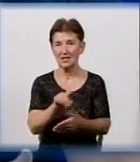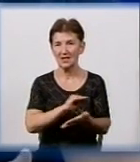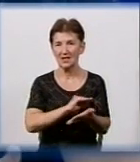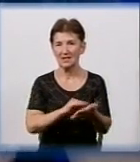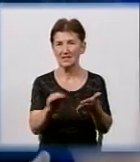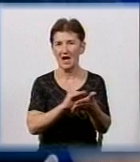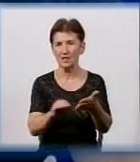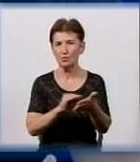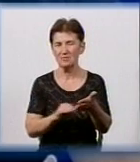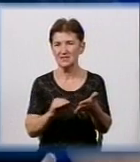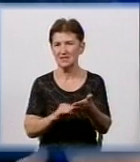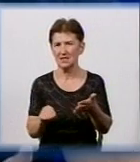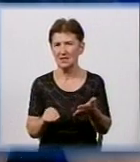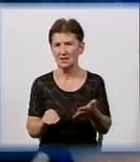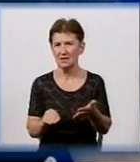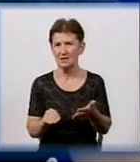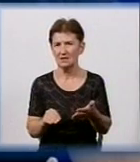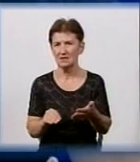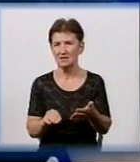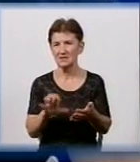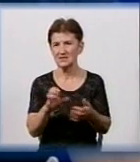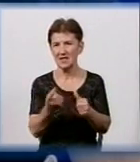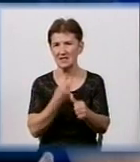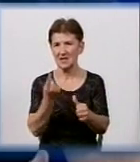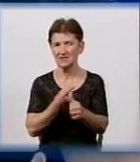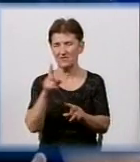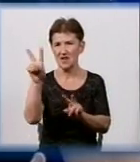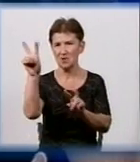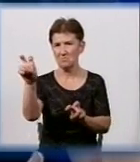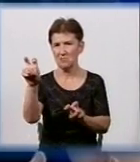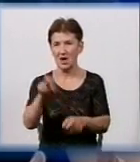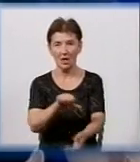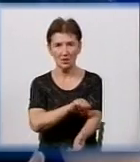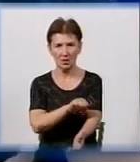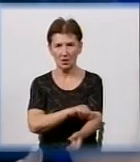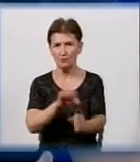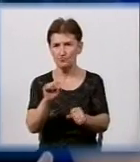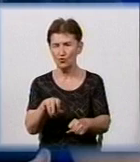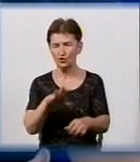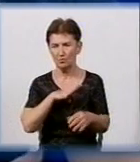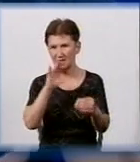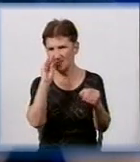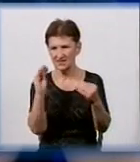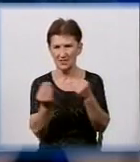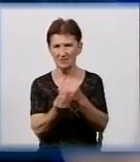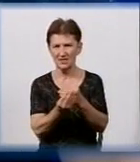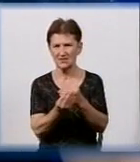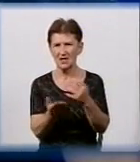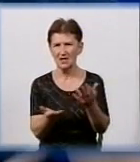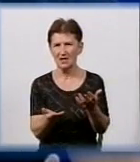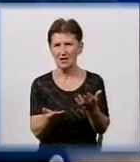сленговим названням наркотиків. Тобто може скриватися там під безобідним